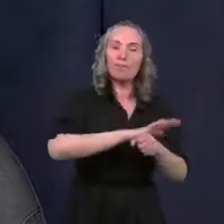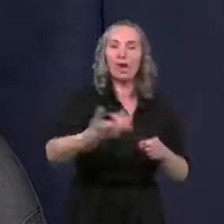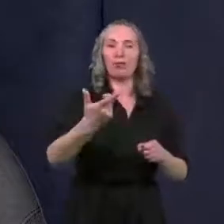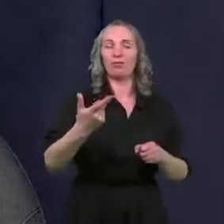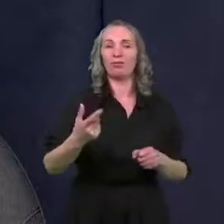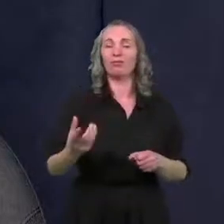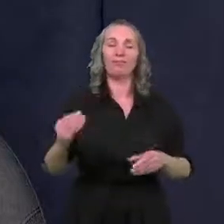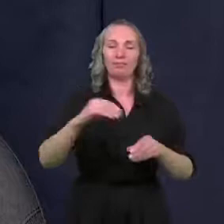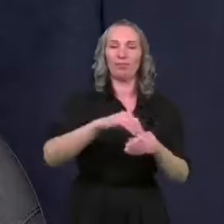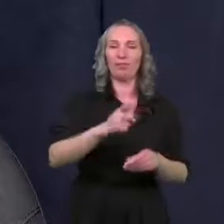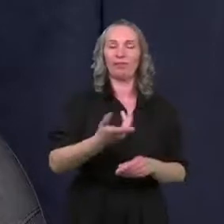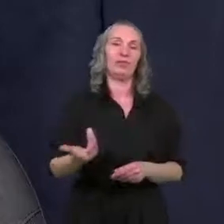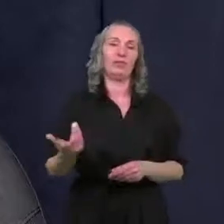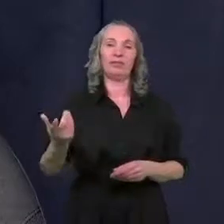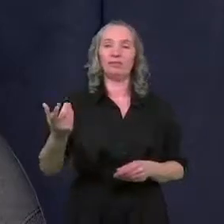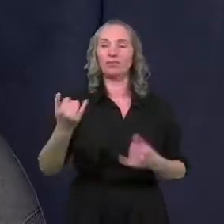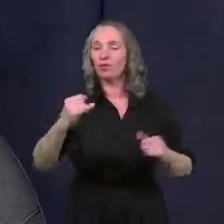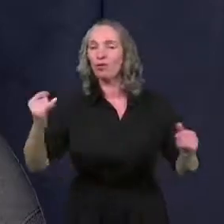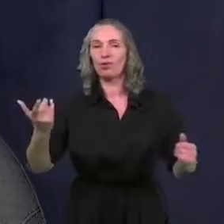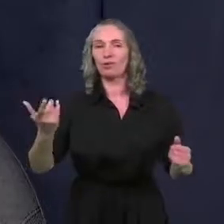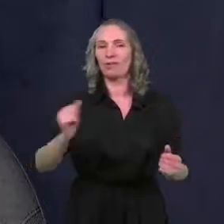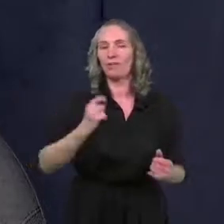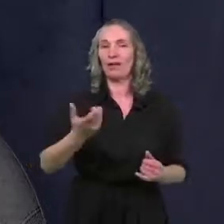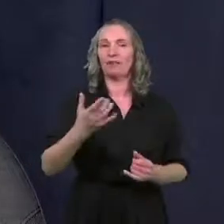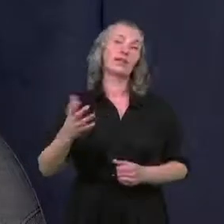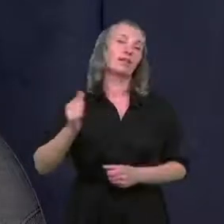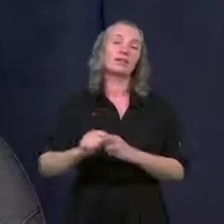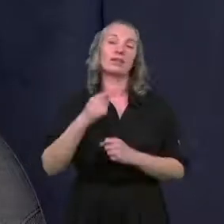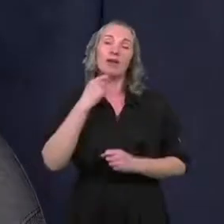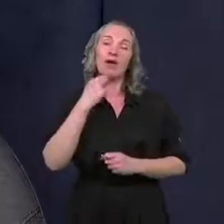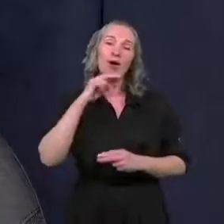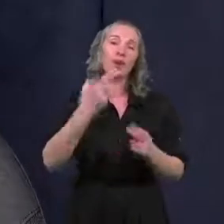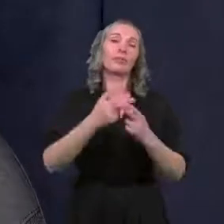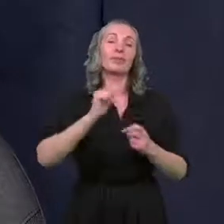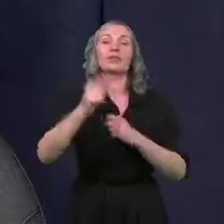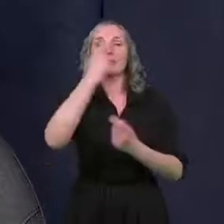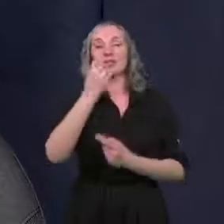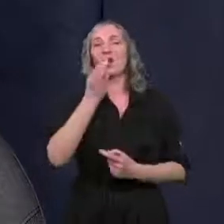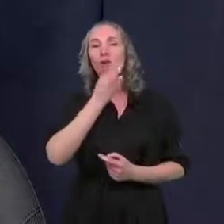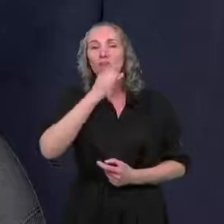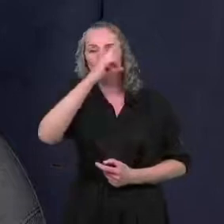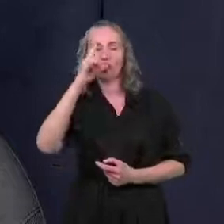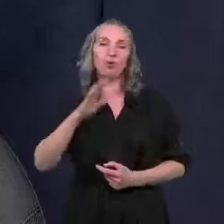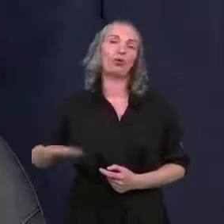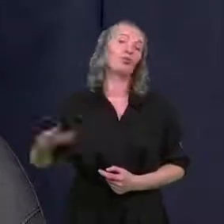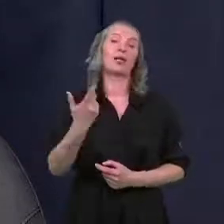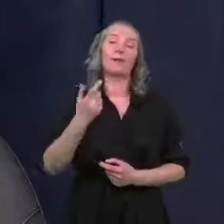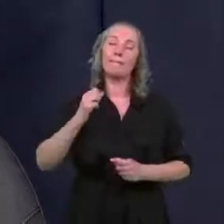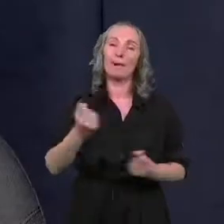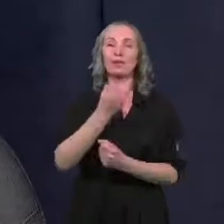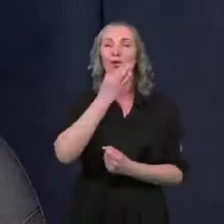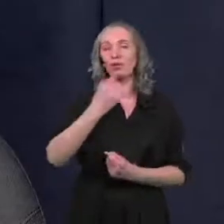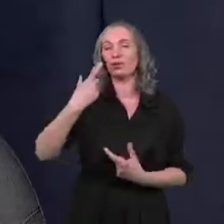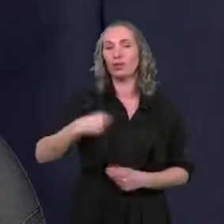towarzyszącą. Także odpowiadając wprost myślimy o młodych ludziach. I bardzo nam na młodych